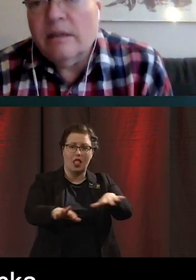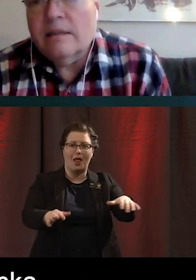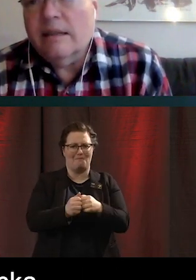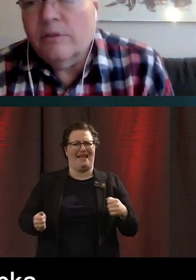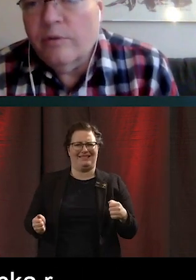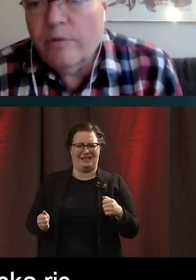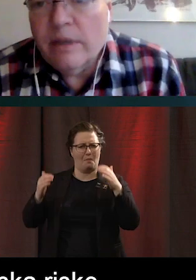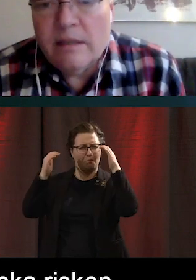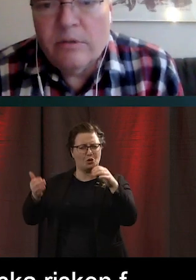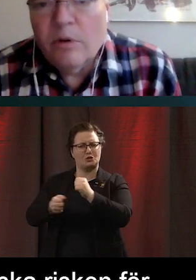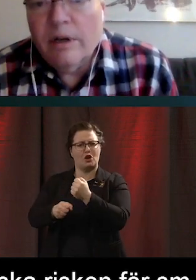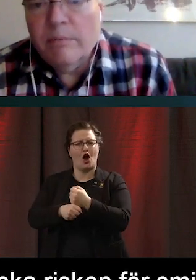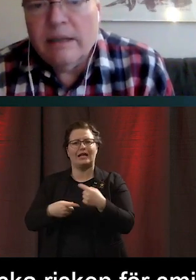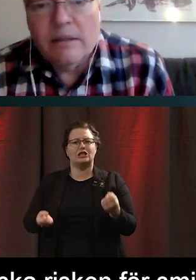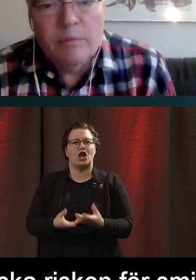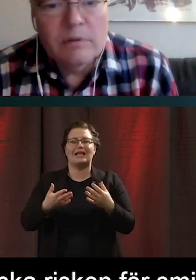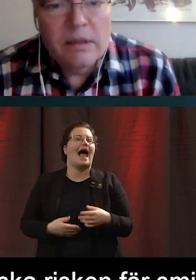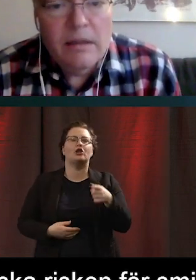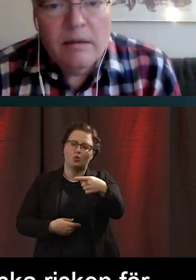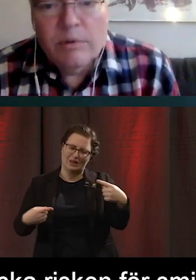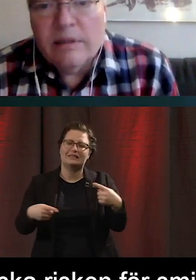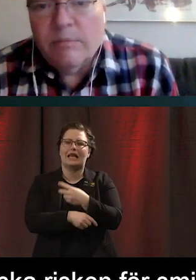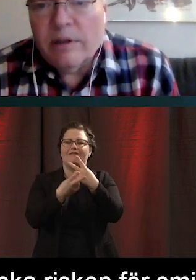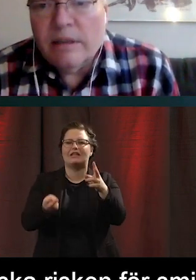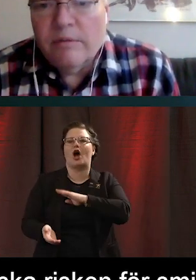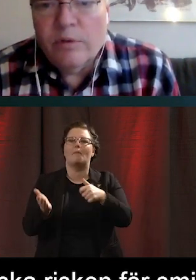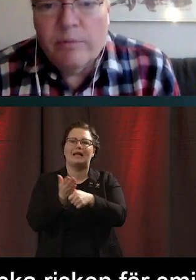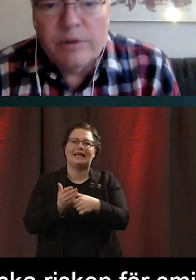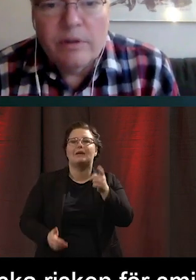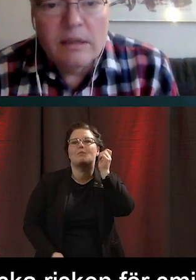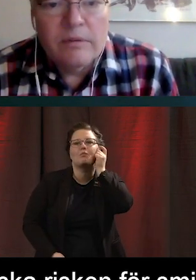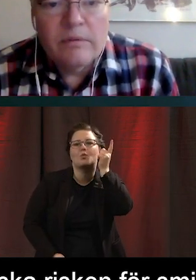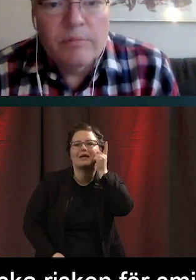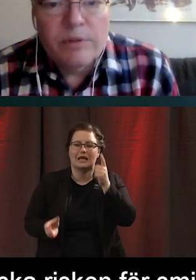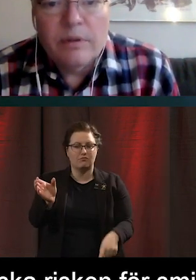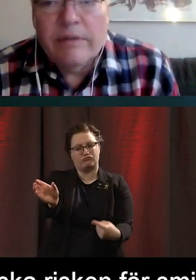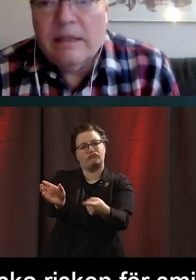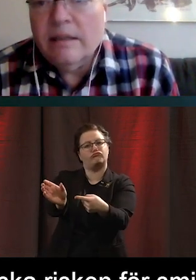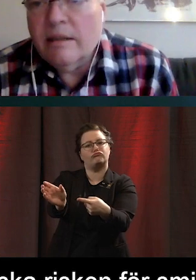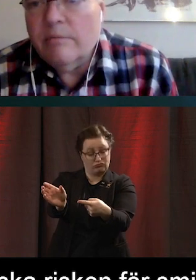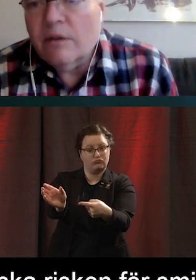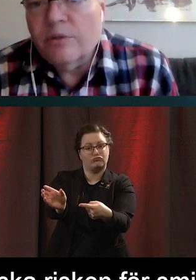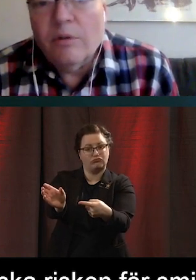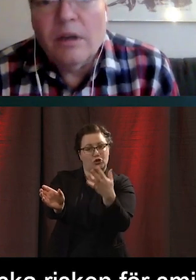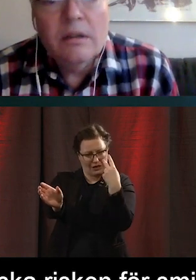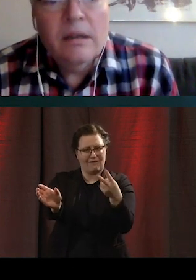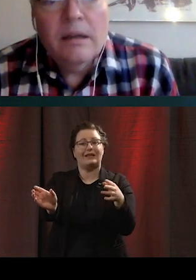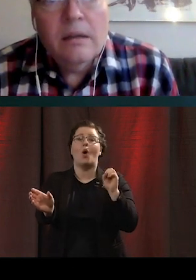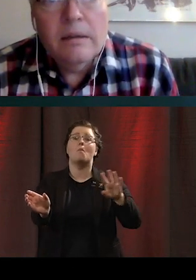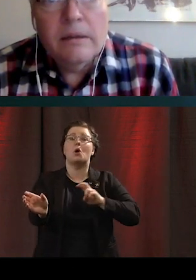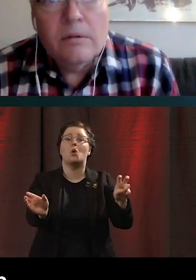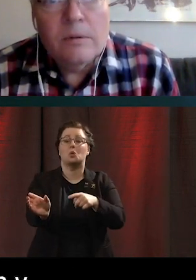lösningen istället. Du får visa att du har en biljett på din smarta telefon. Du måste kunna visa den när blir kontroll.